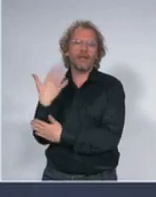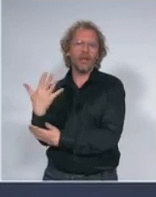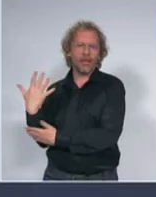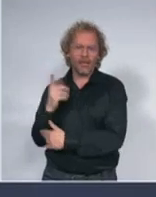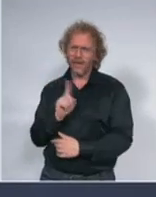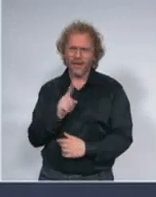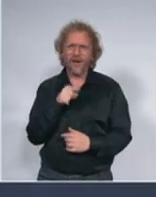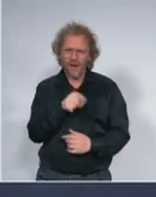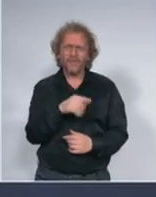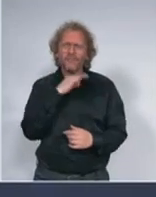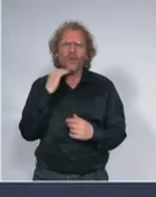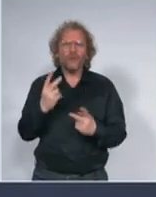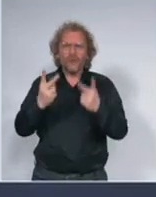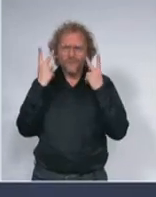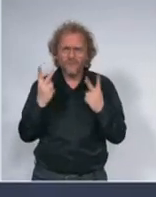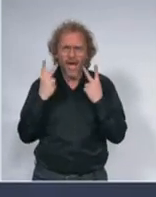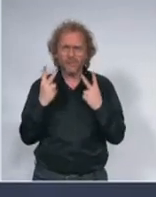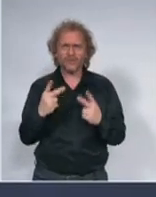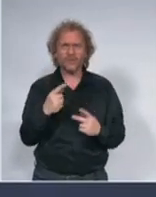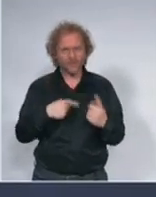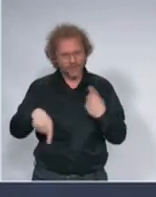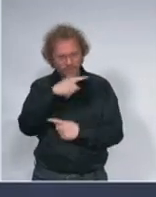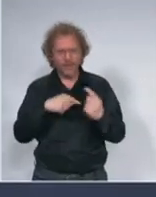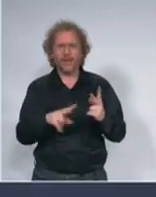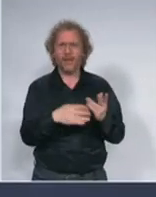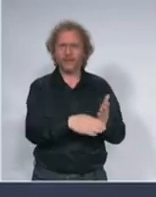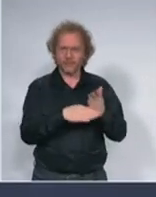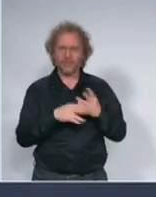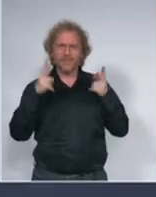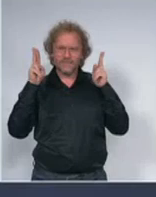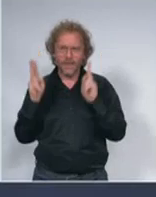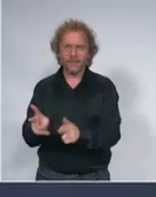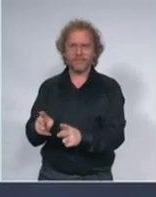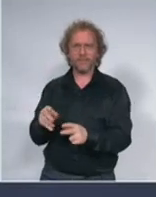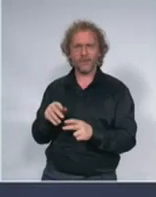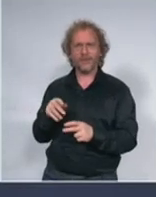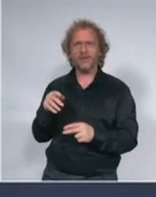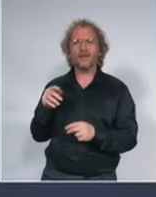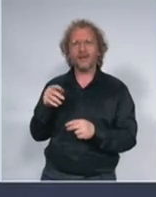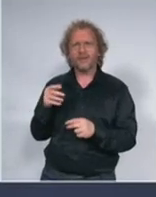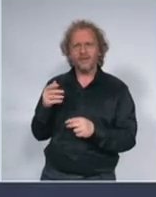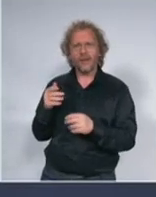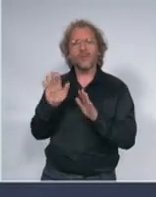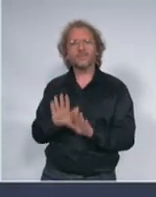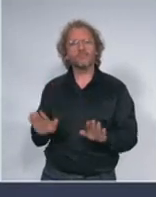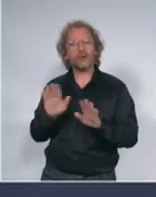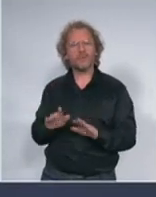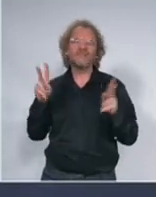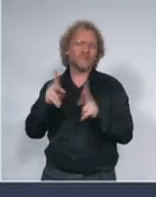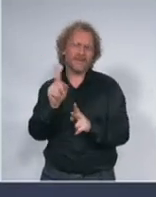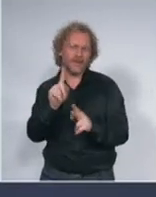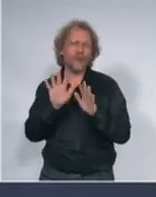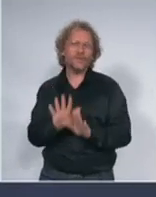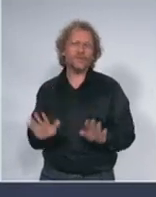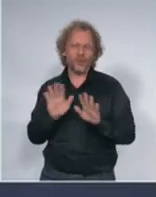uspemo da suzbijemo odnosno ne da suzbijemo nego da usporimo širenje virusa kako bi